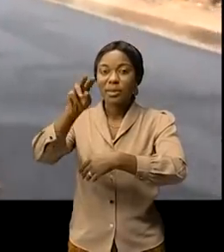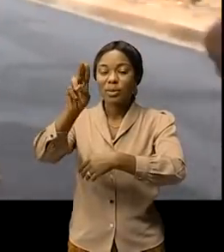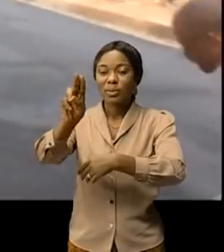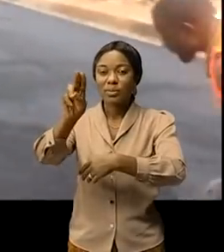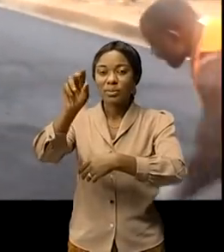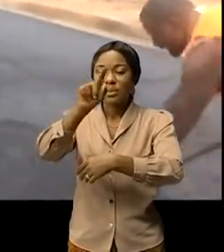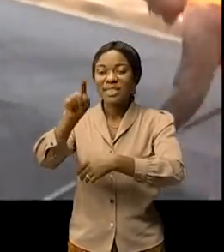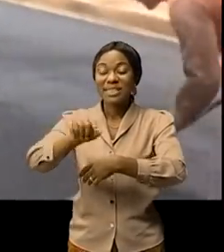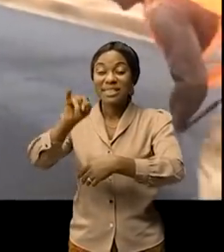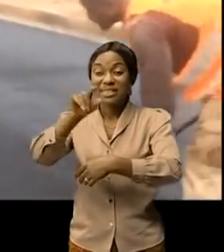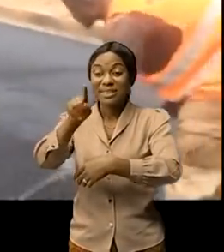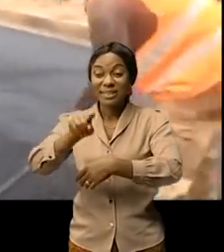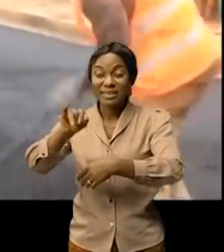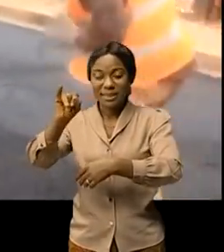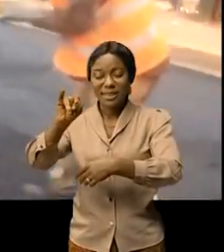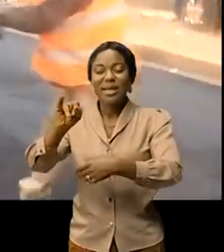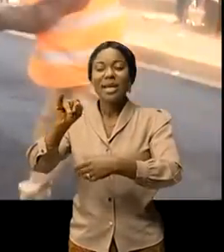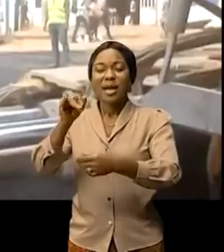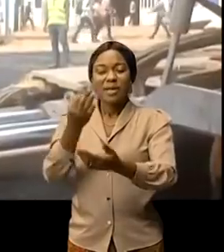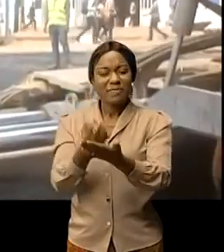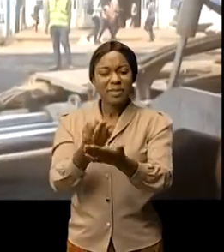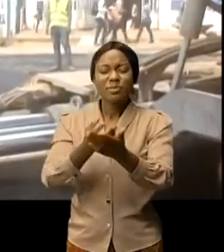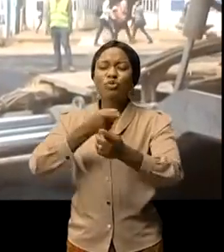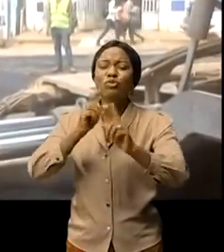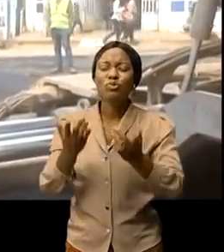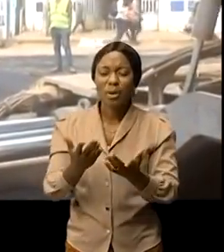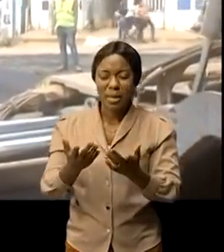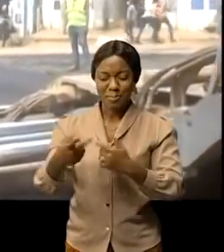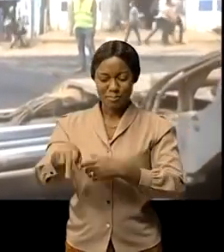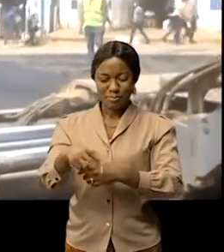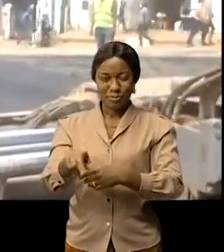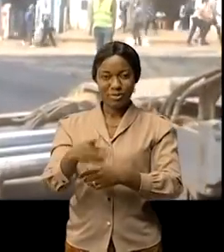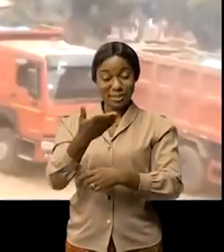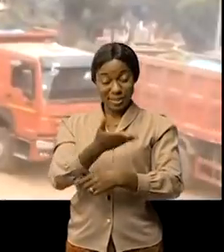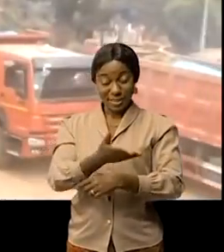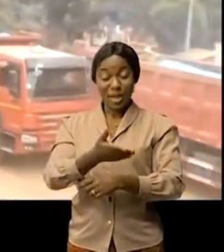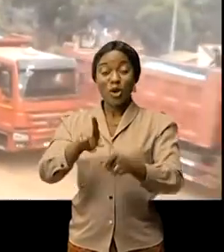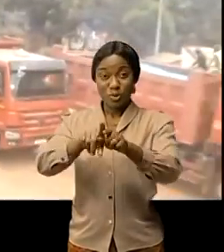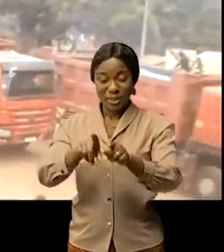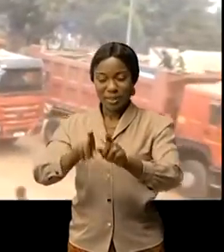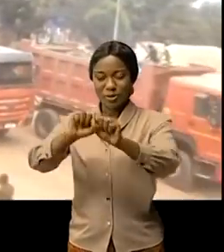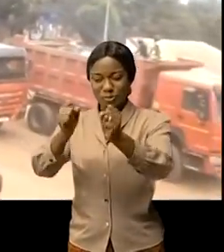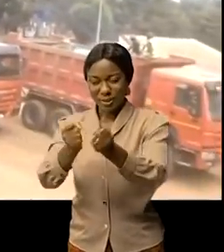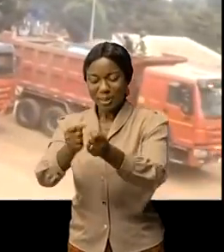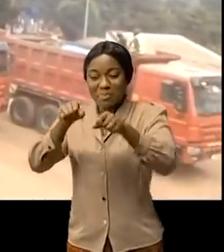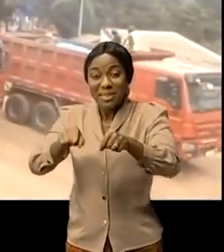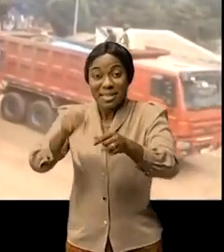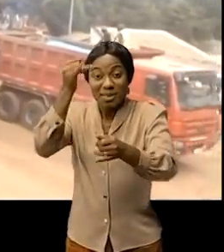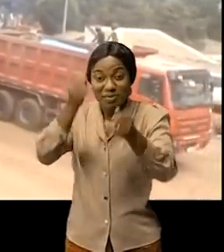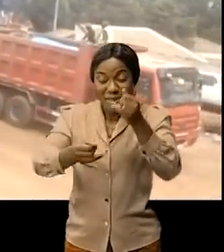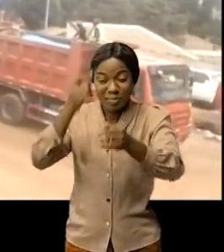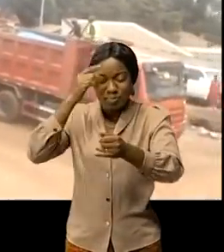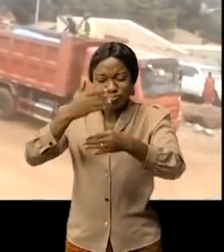sous financement du gouvernement provincial du Sud Kivu le regroupement est posé une entreprise internationale tant vers la fin avec les travaux de